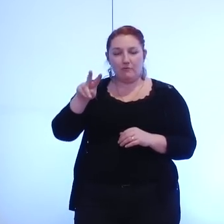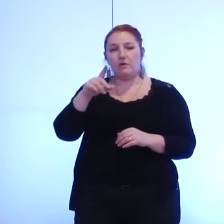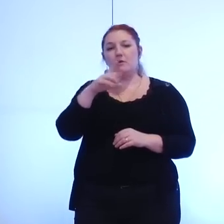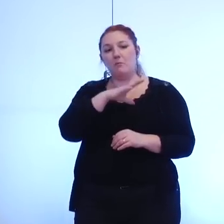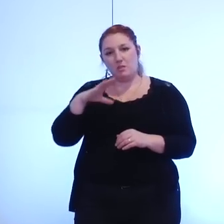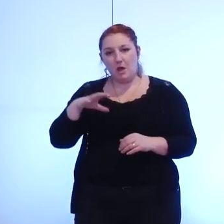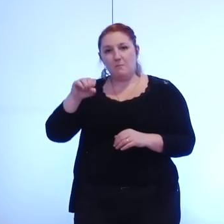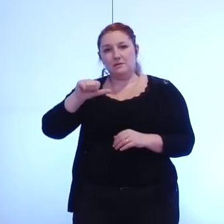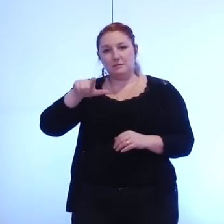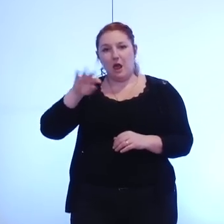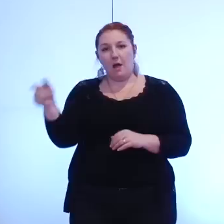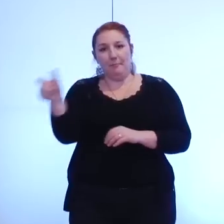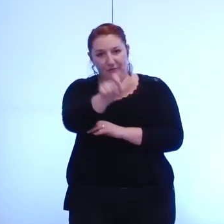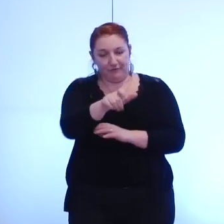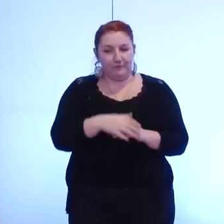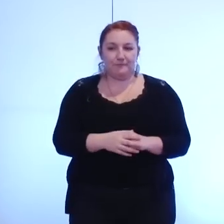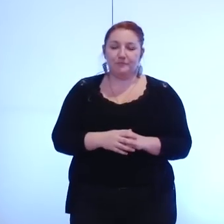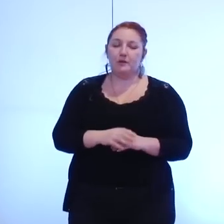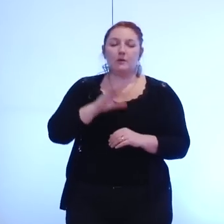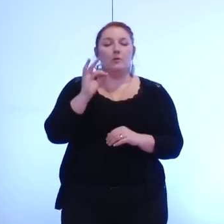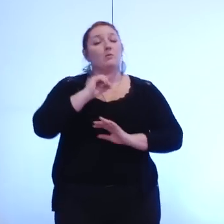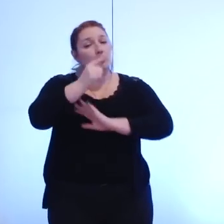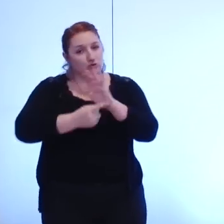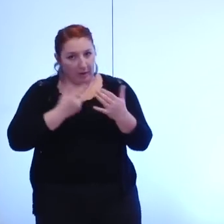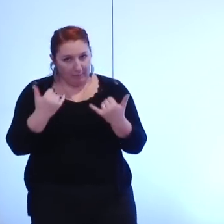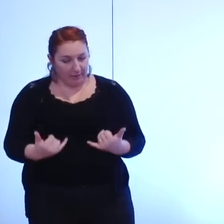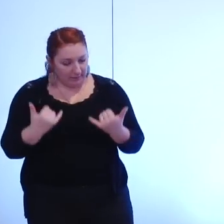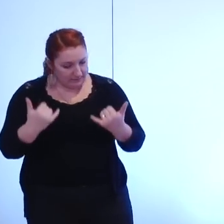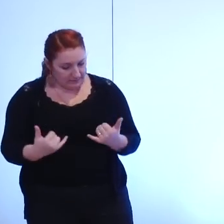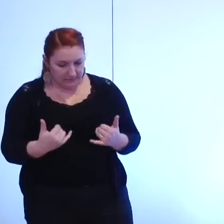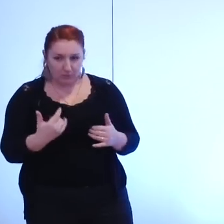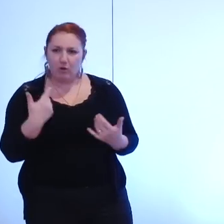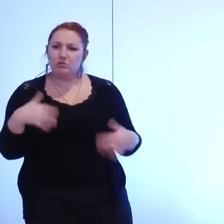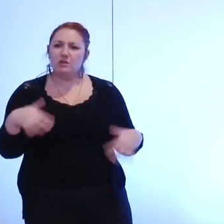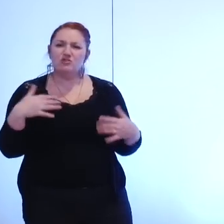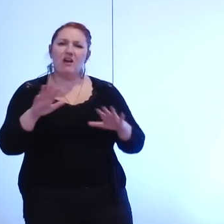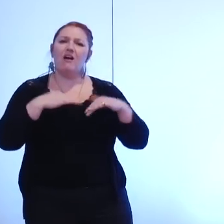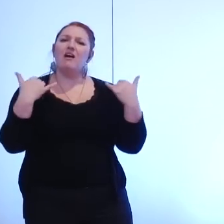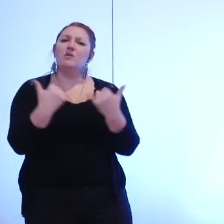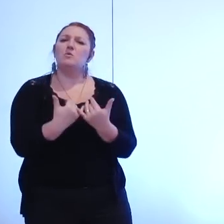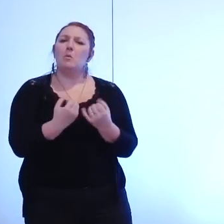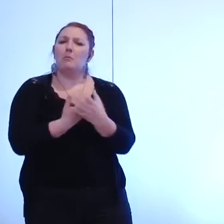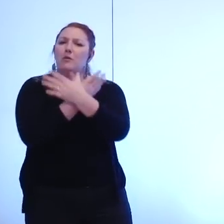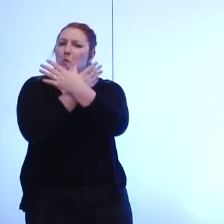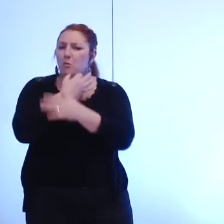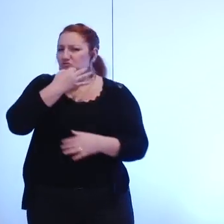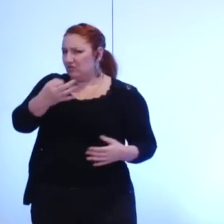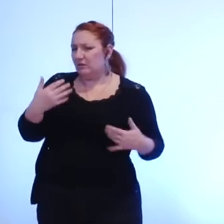simplement pour redire ici ce que j'ai exprimé également en réunion de la métro